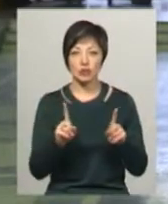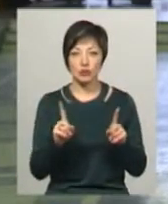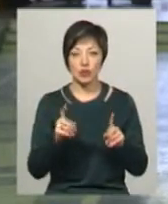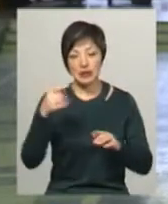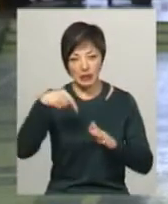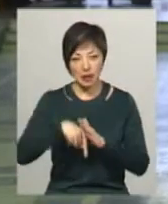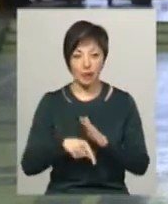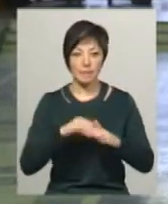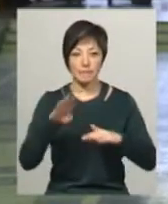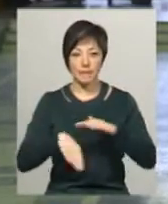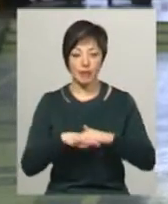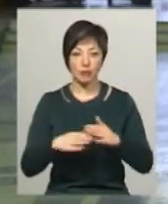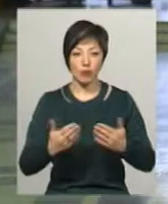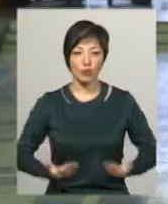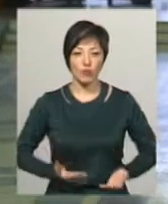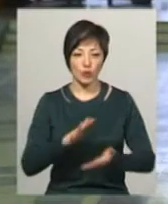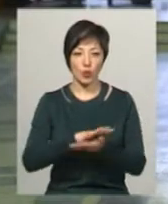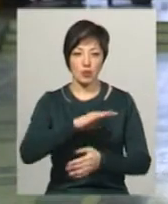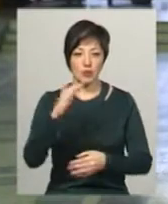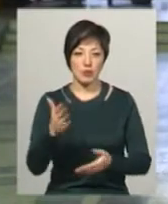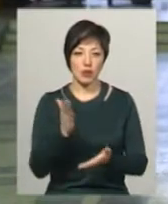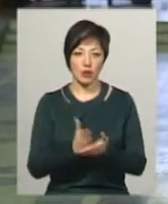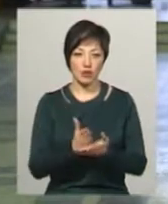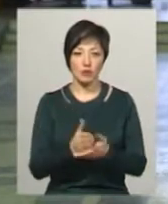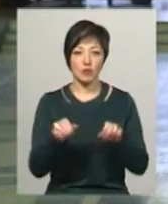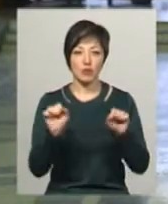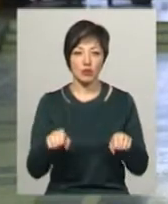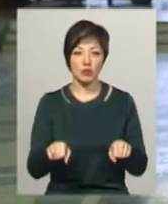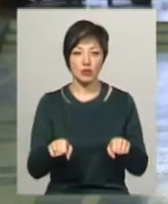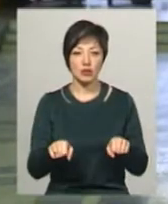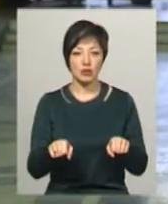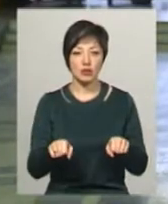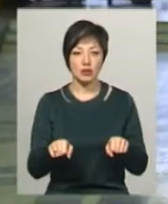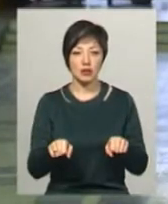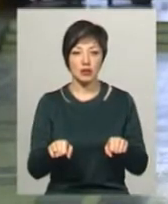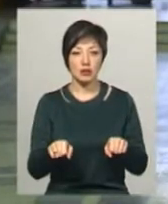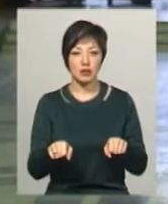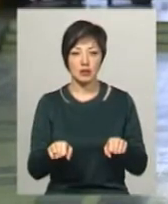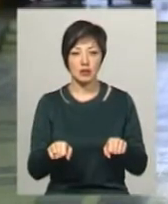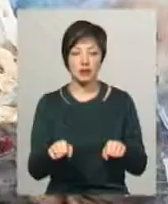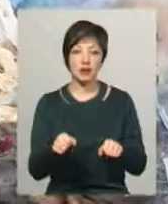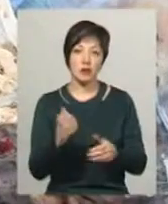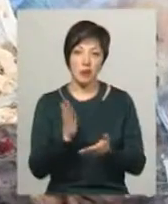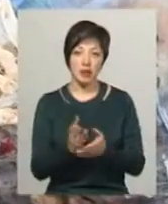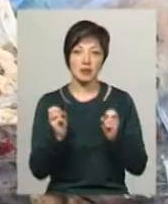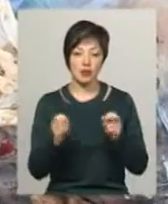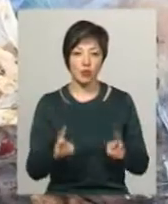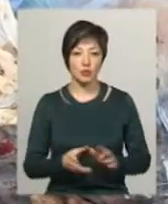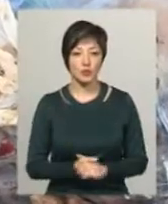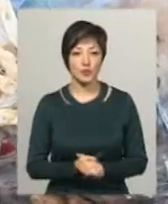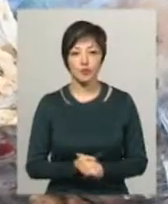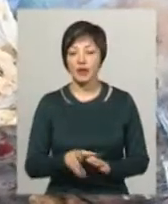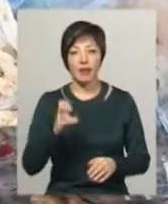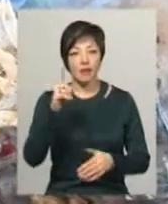побутовими відходами знаходиться, і воно може складати якусь загрозу. Юрій Резніков